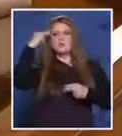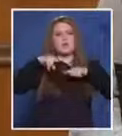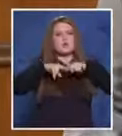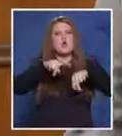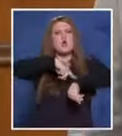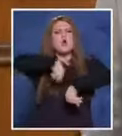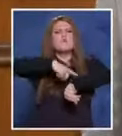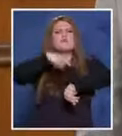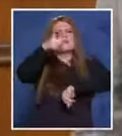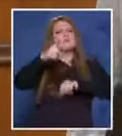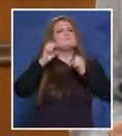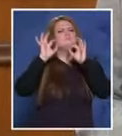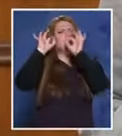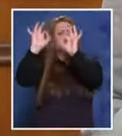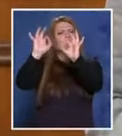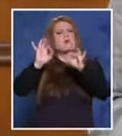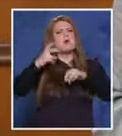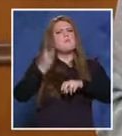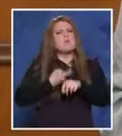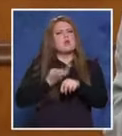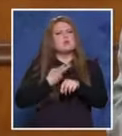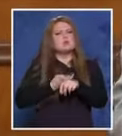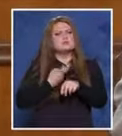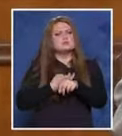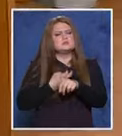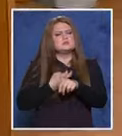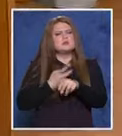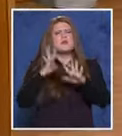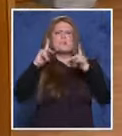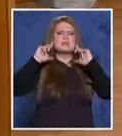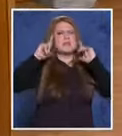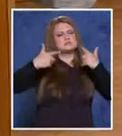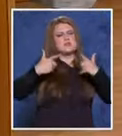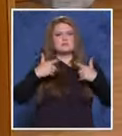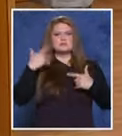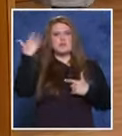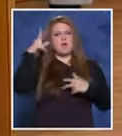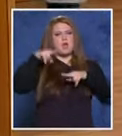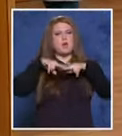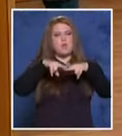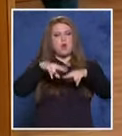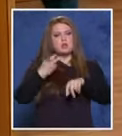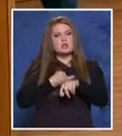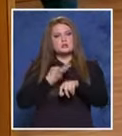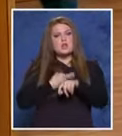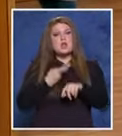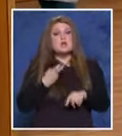Колко време беше ти в болница? Около седмица. Около седмица. А имаше ли